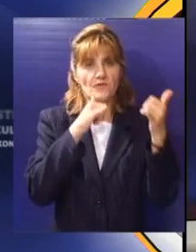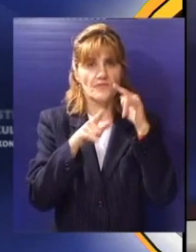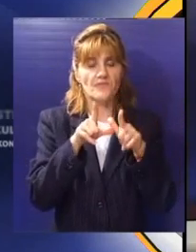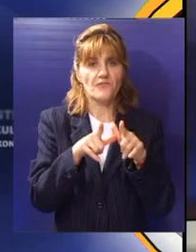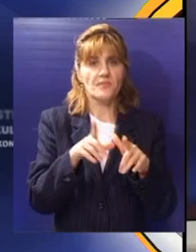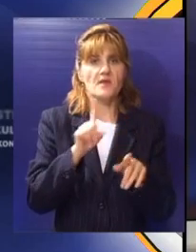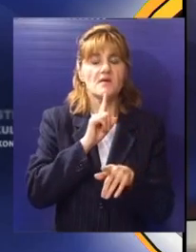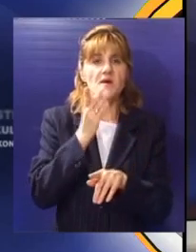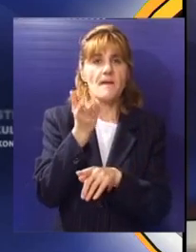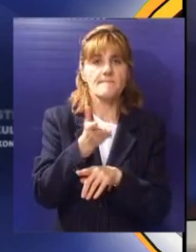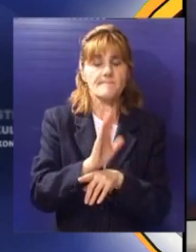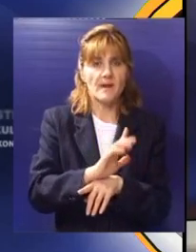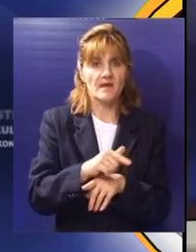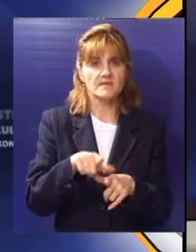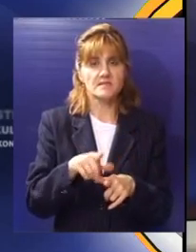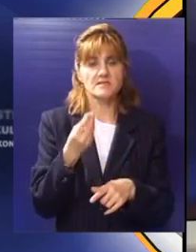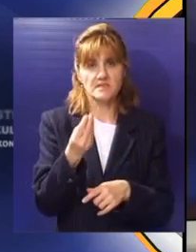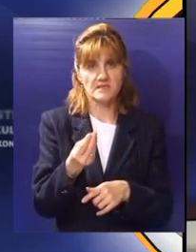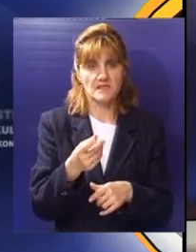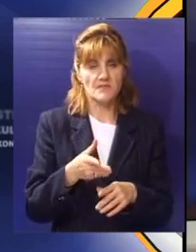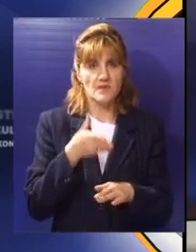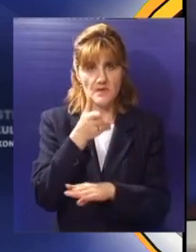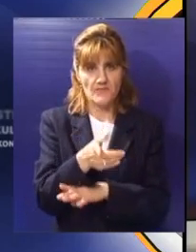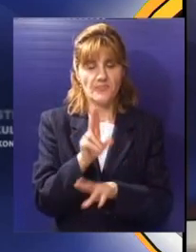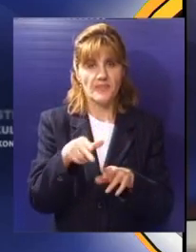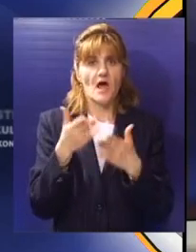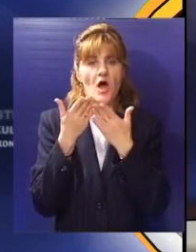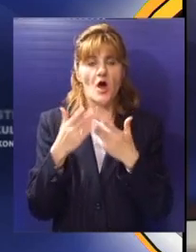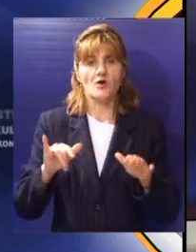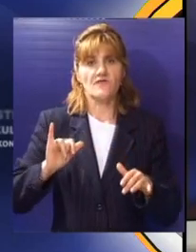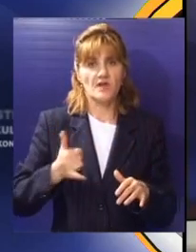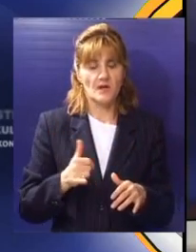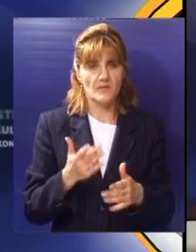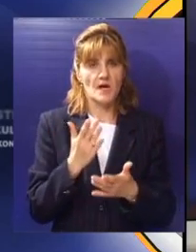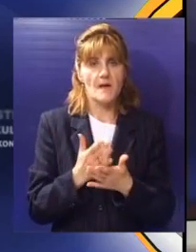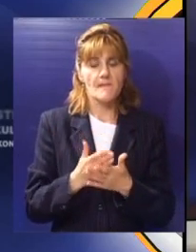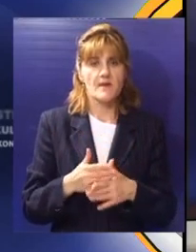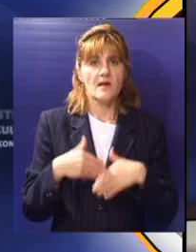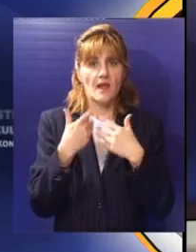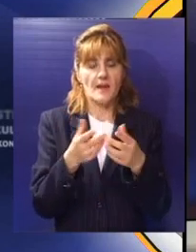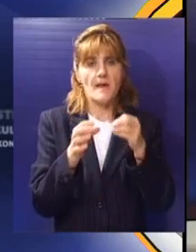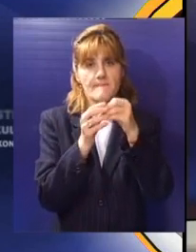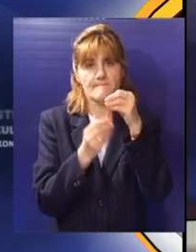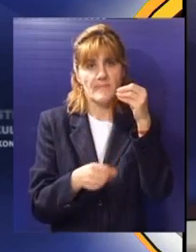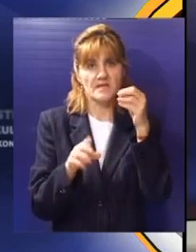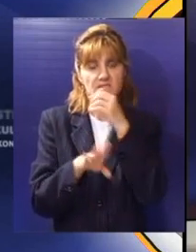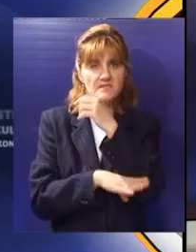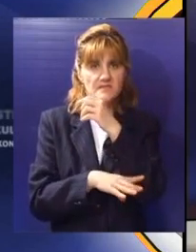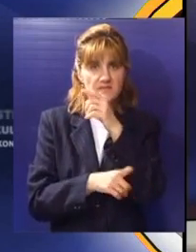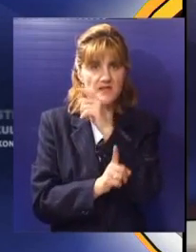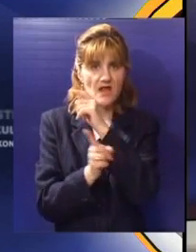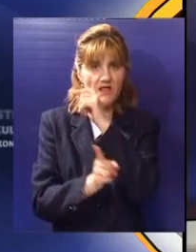iz naše zemlje kao i predstavnici pokreta Gorana Srbije. Na otvorenom univerzitetu svečano je uručena Maslinova grana